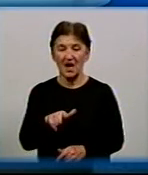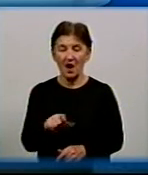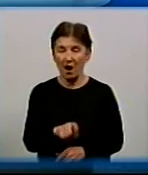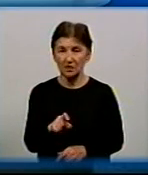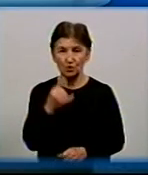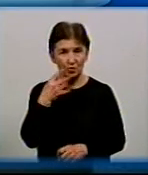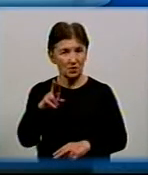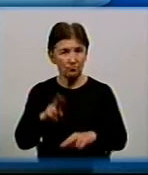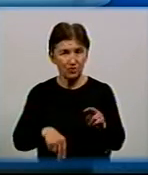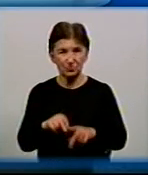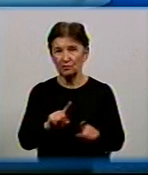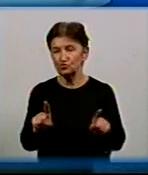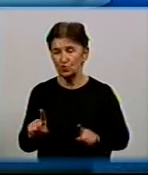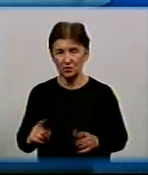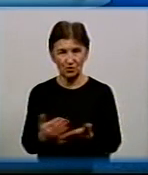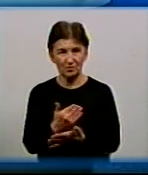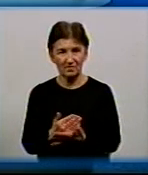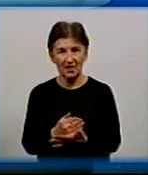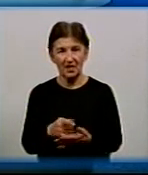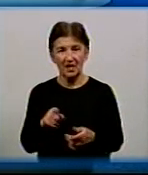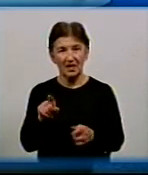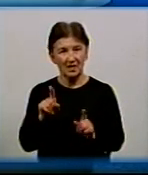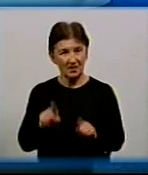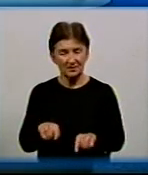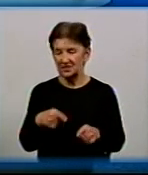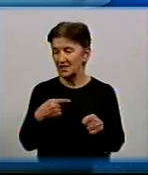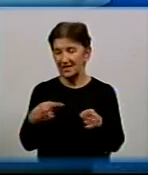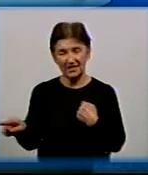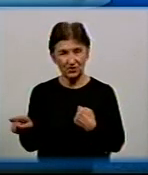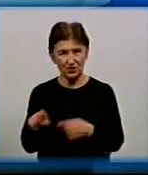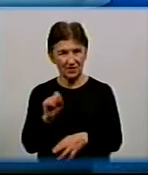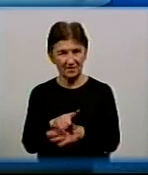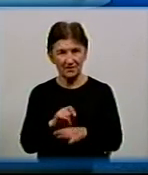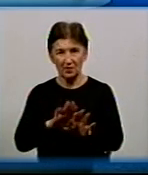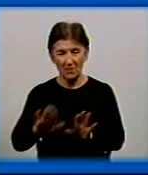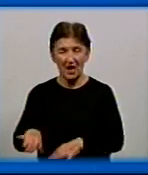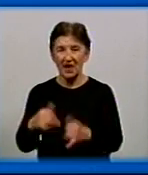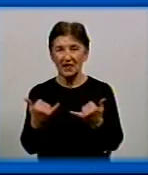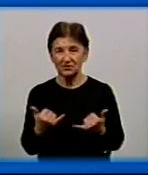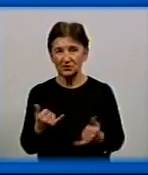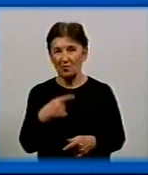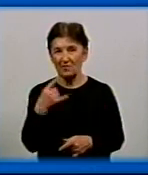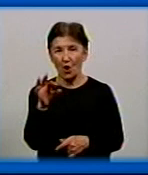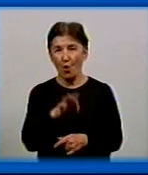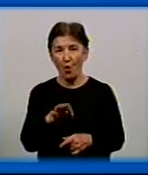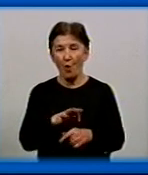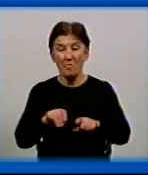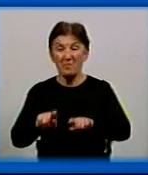побудуємо щось нове. Це вже інше завдання? Так, поки що говоримо про саму передачу.